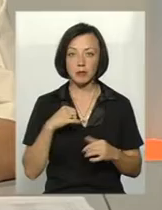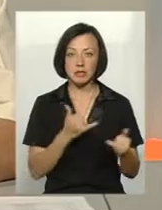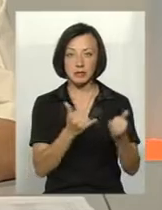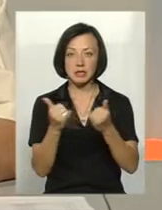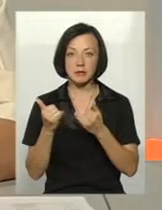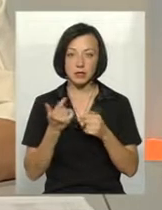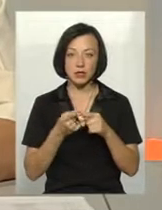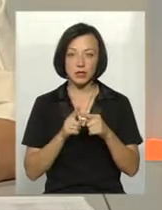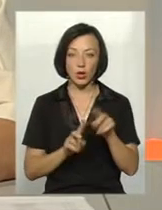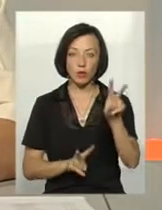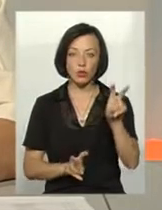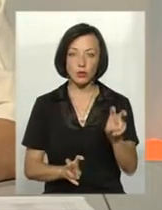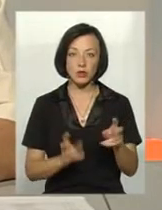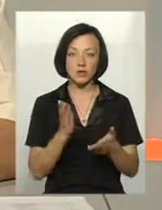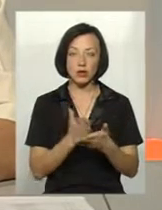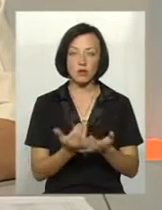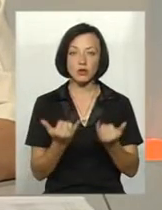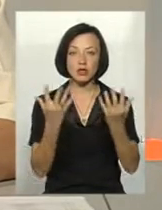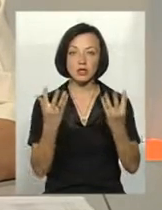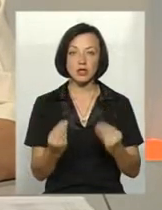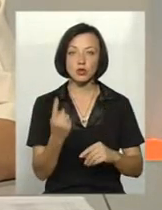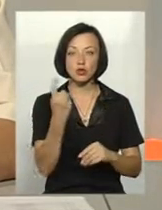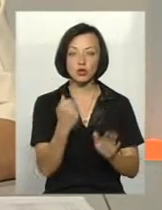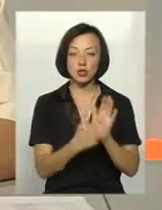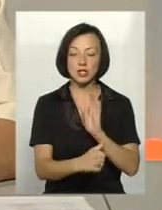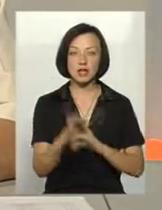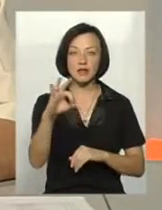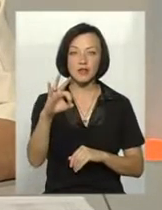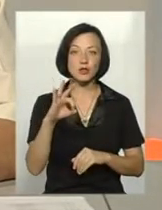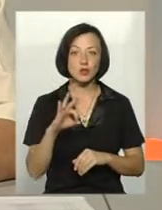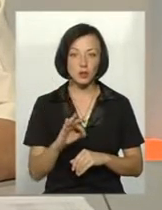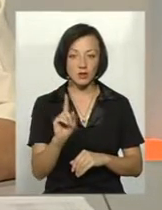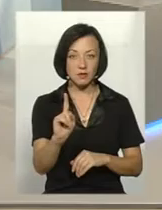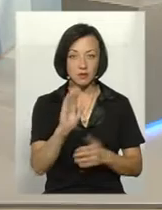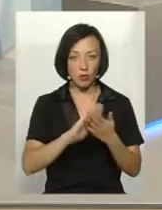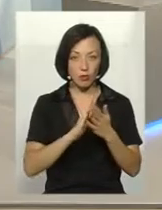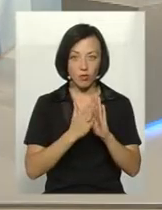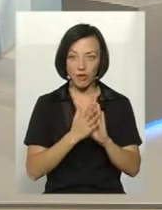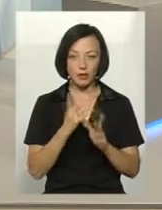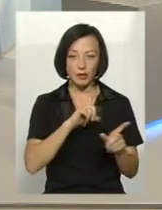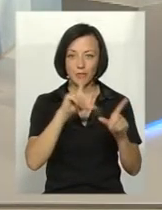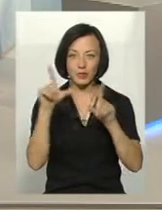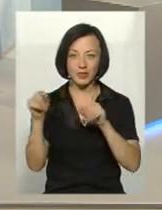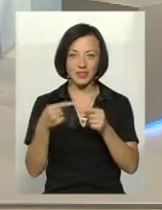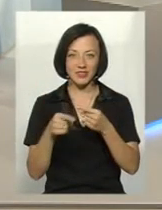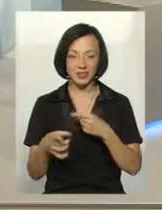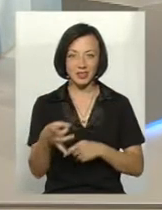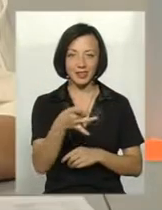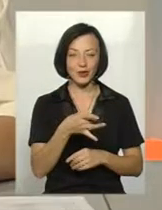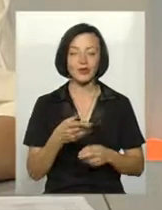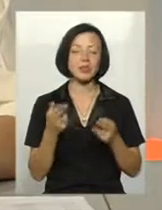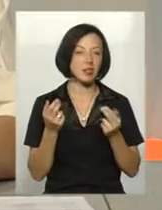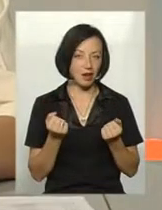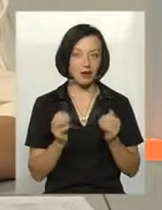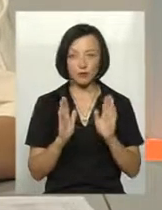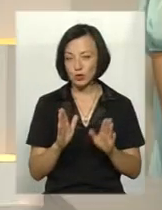самозабезпеченість цією культурою становить на сьогоднішній день вже 160%. За умови, якщо вона не поїде в інші регіони? Ну, так,